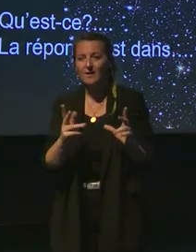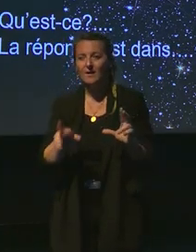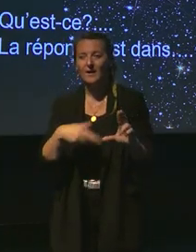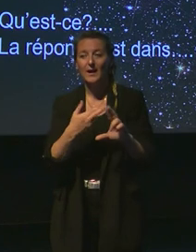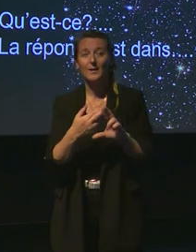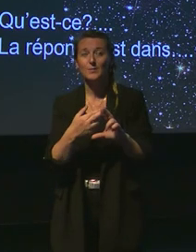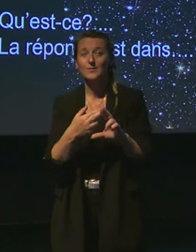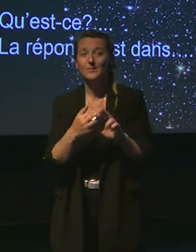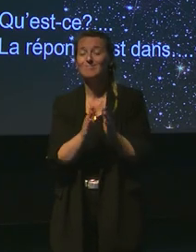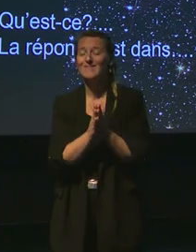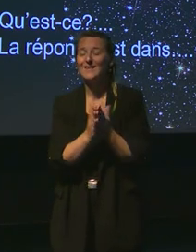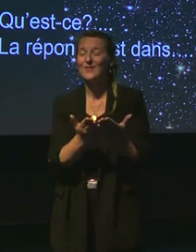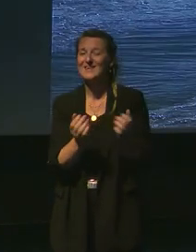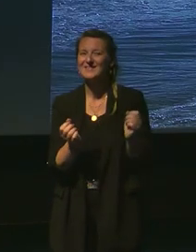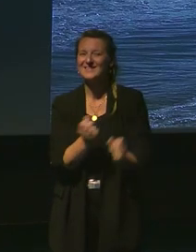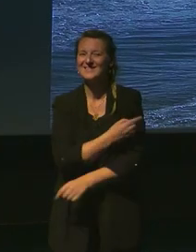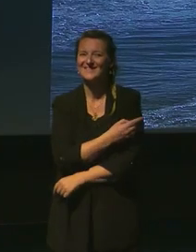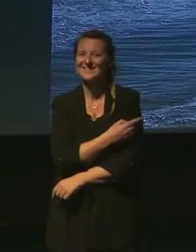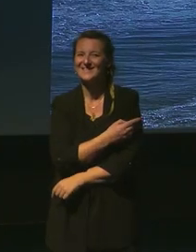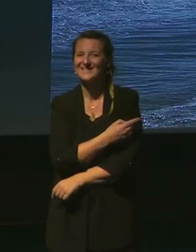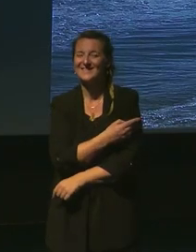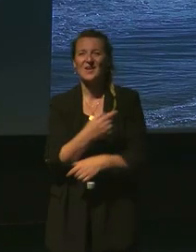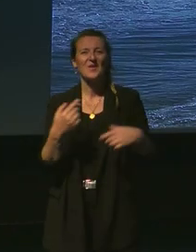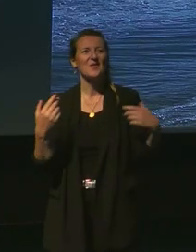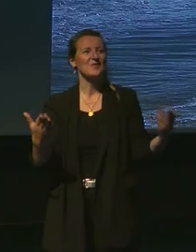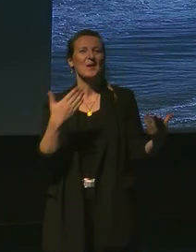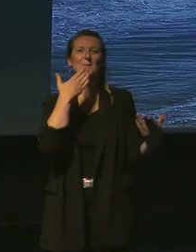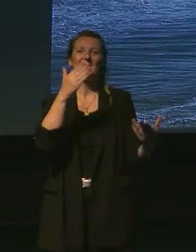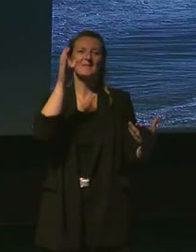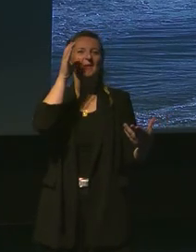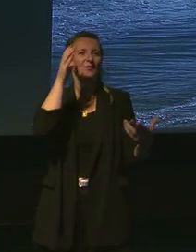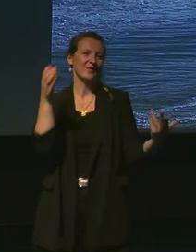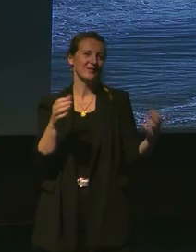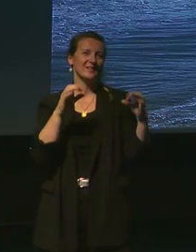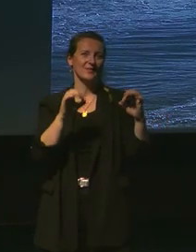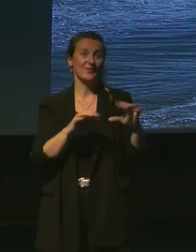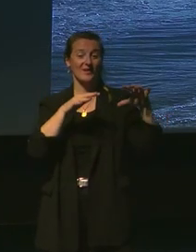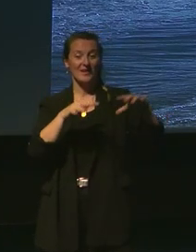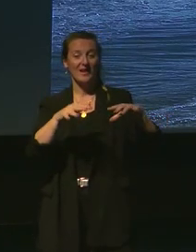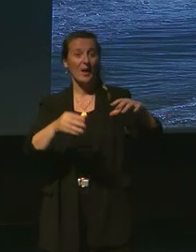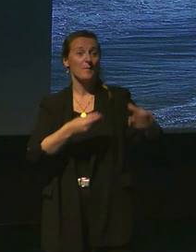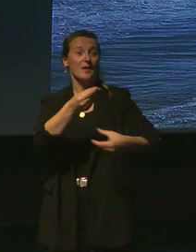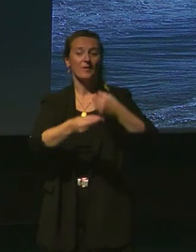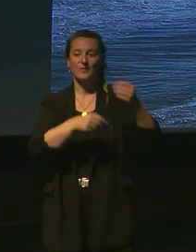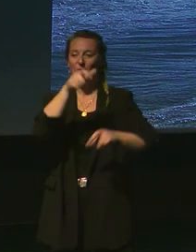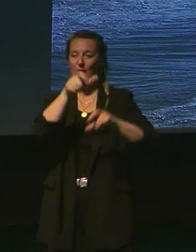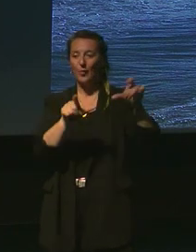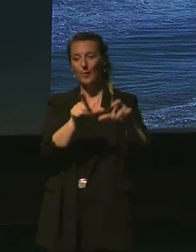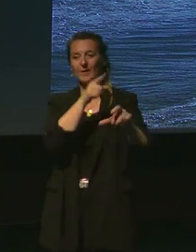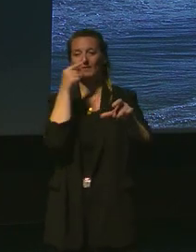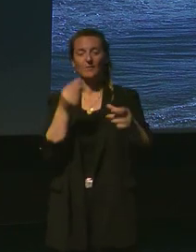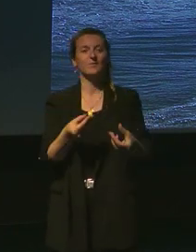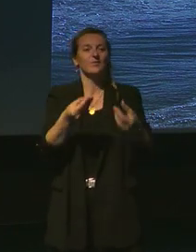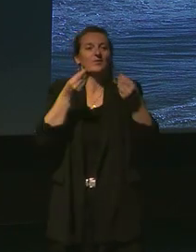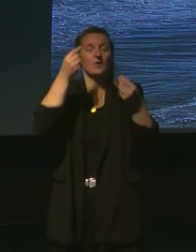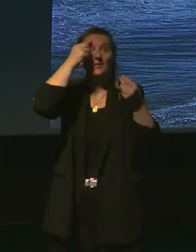que le verbe pour une question dit-il voilà je vous remercie donc la mer apporte à tout homme les raisons d'espérer car elle libère l'esprit